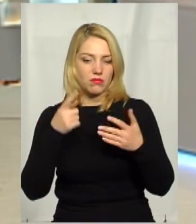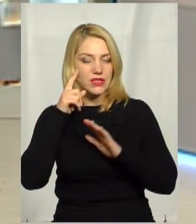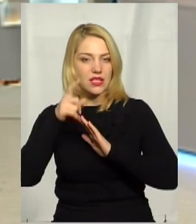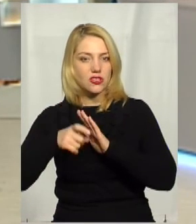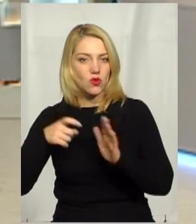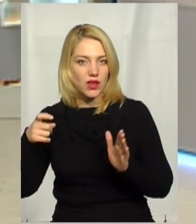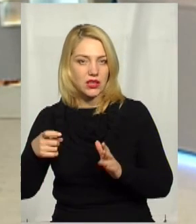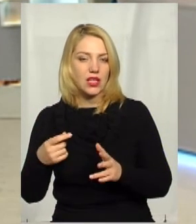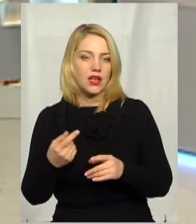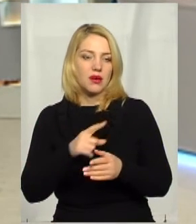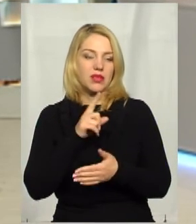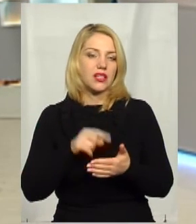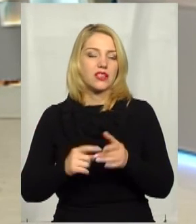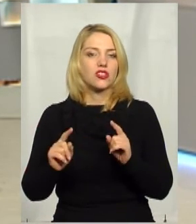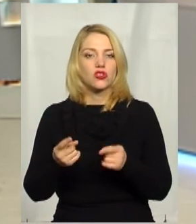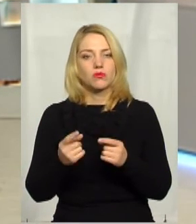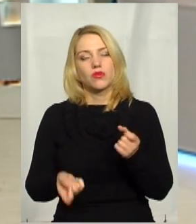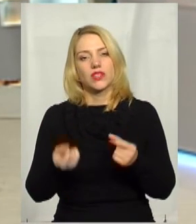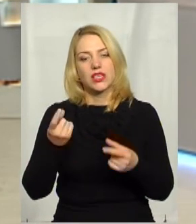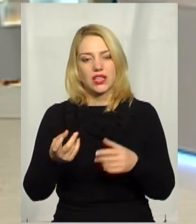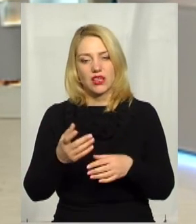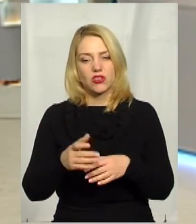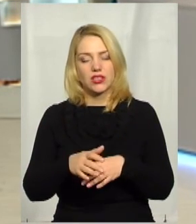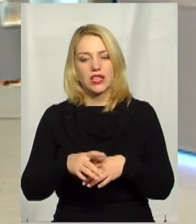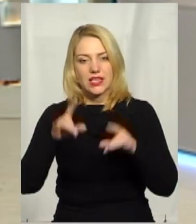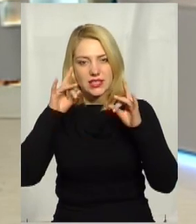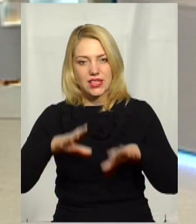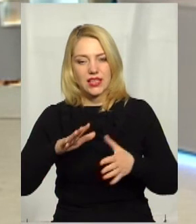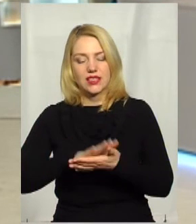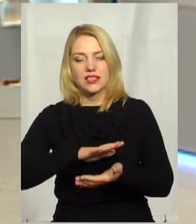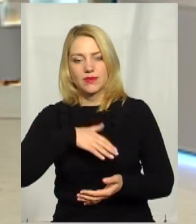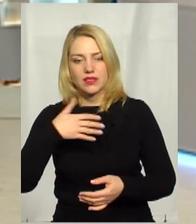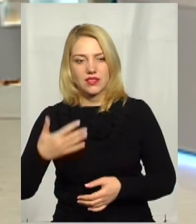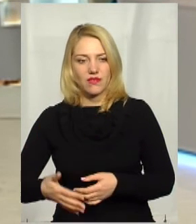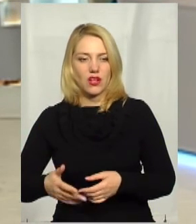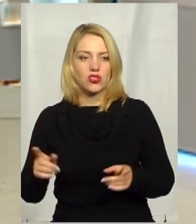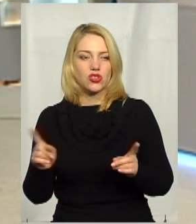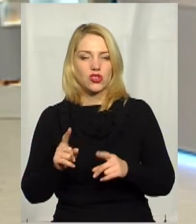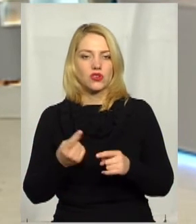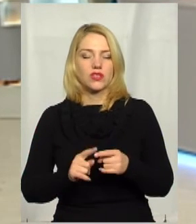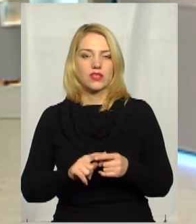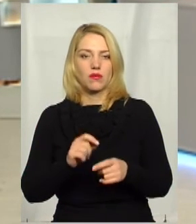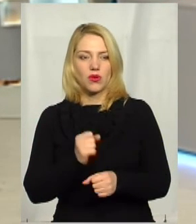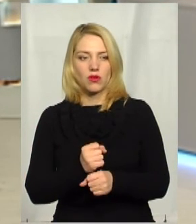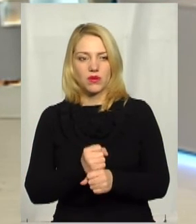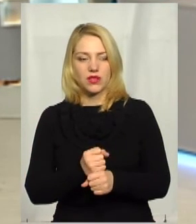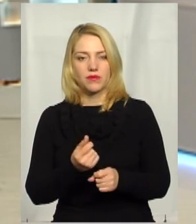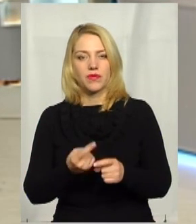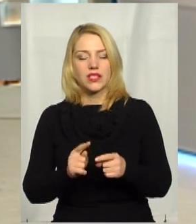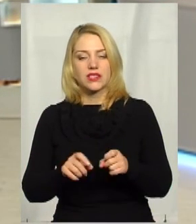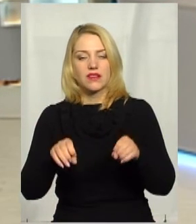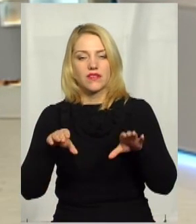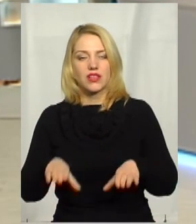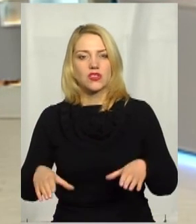'ясувати питання, чому виникають стихійні звалища, і що з цим робити. Це